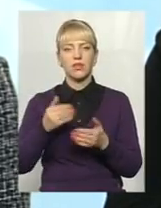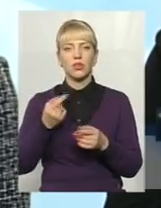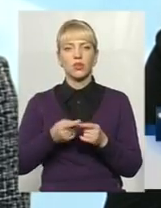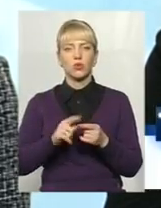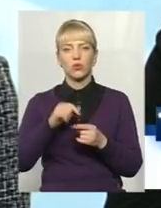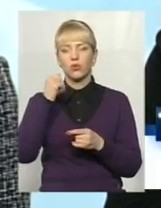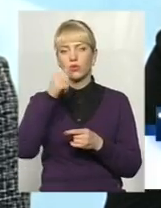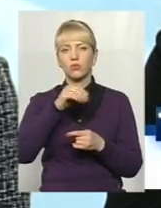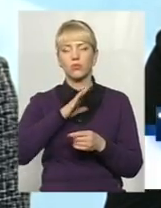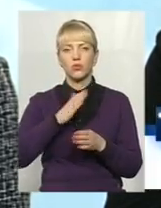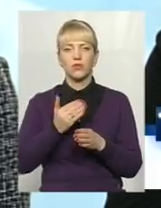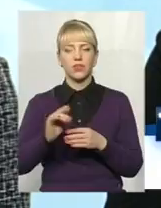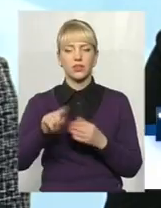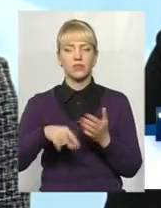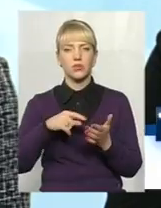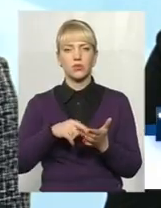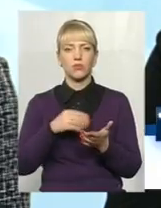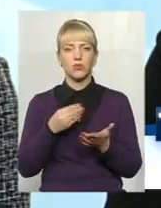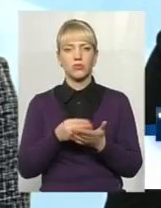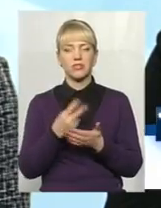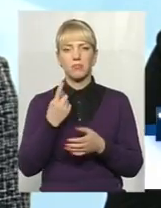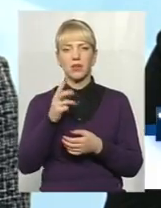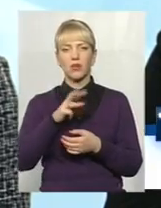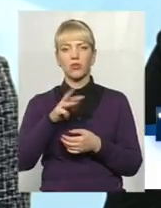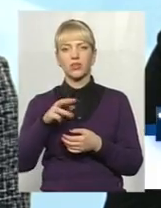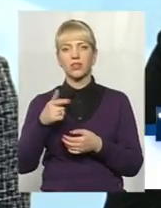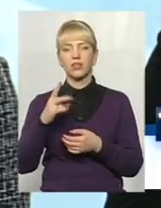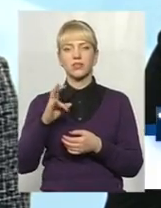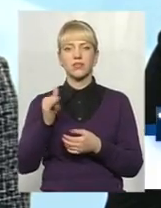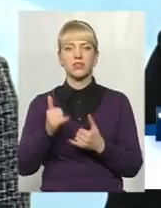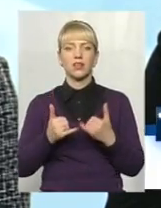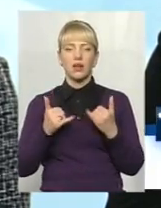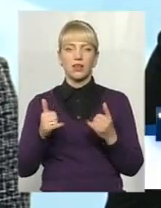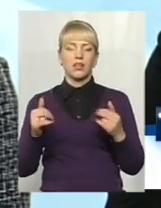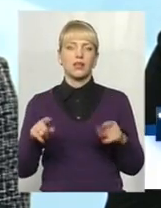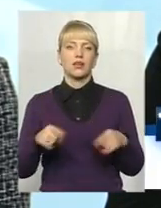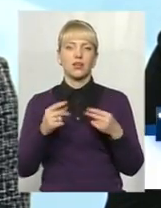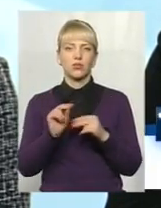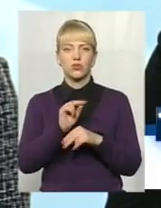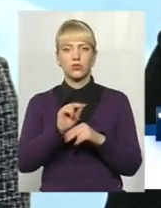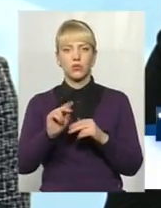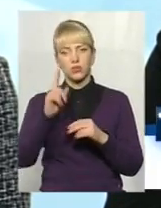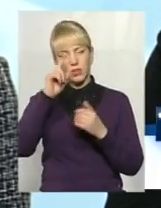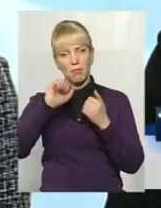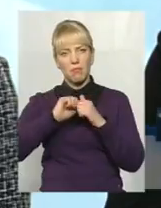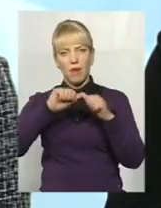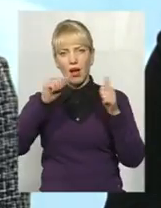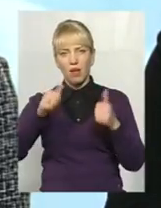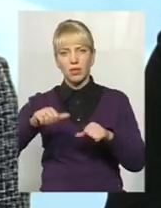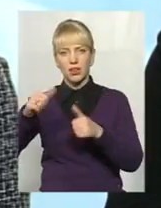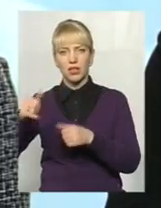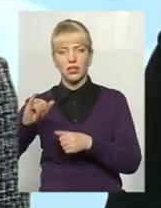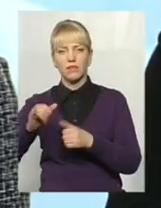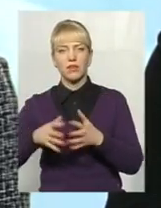були виділені з міського бюджету близько мільйона гривень для реконструкції пам'яток архітектури міста. Але суми